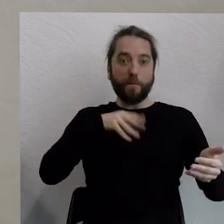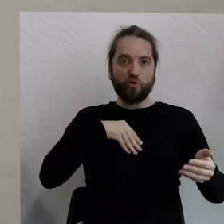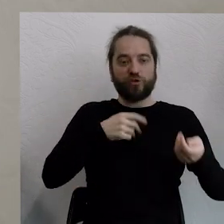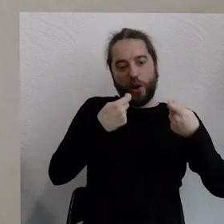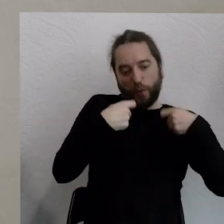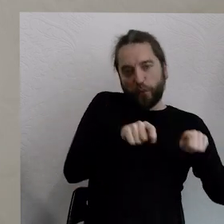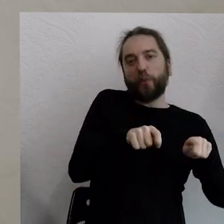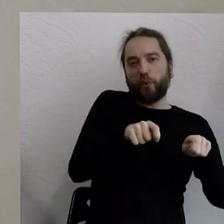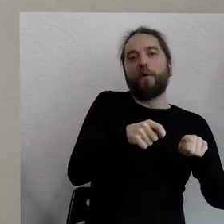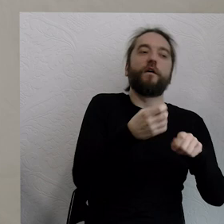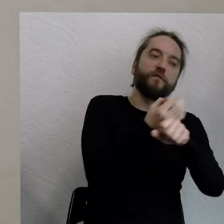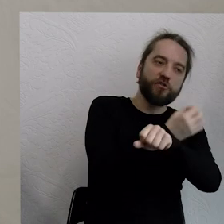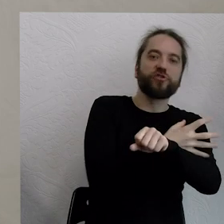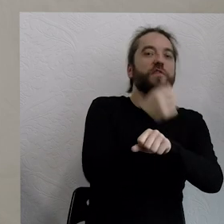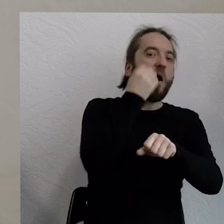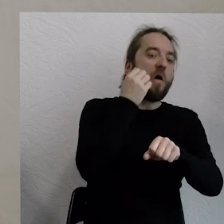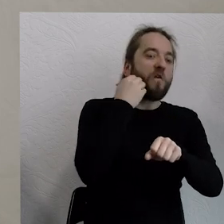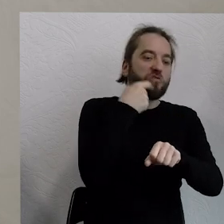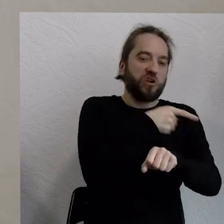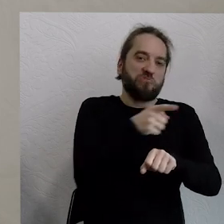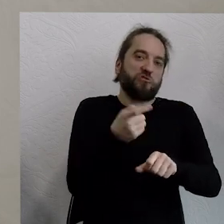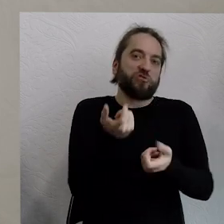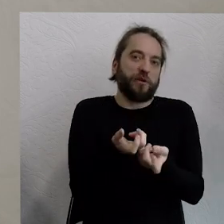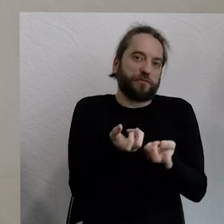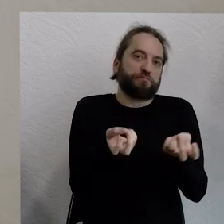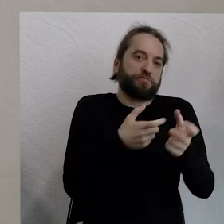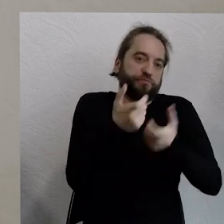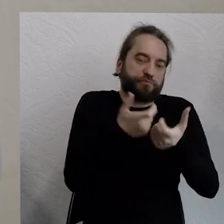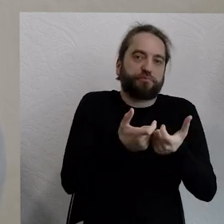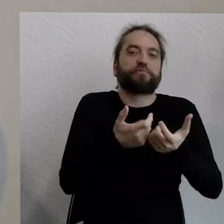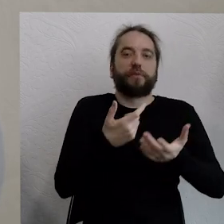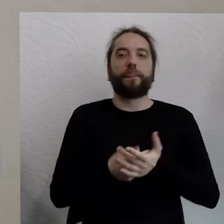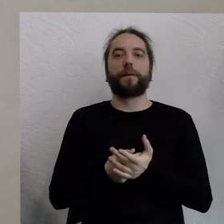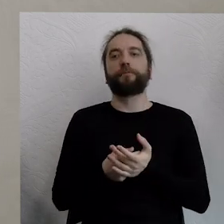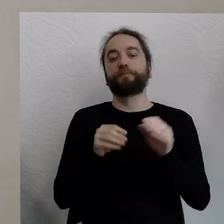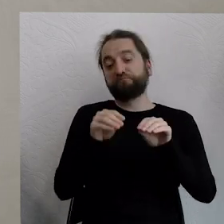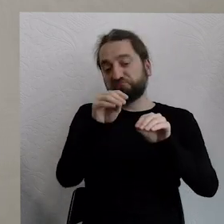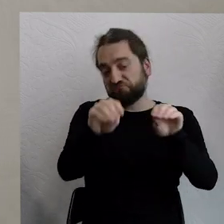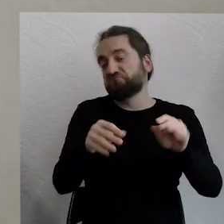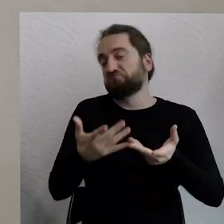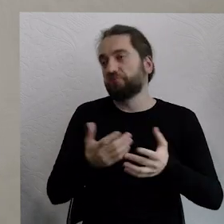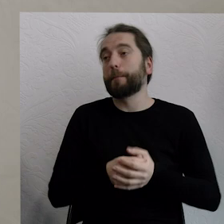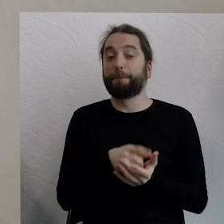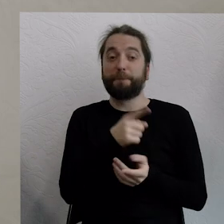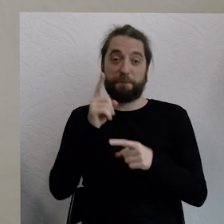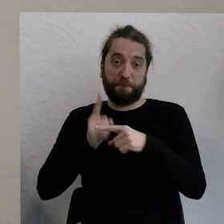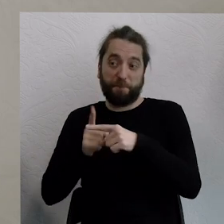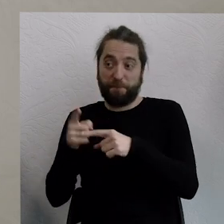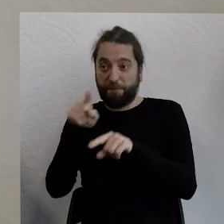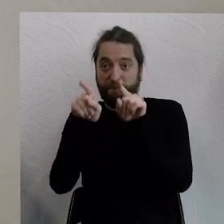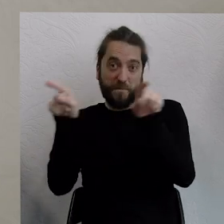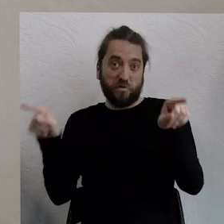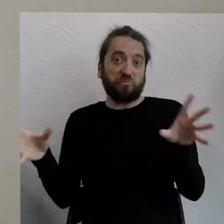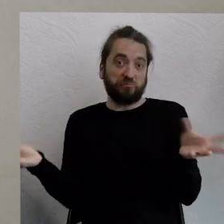warzywa i owoce. I ta ziemia ma głos stanowiący w walnym zgromadzeniu osób członkowskich tejże